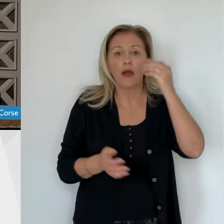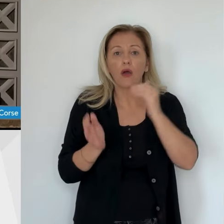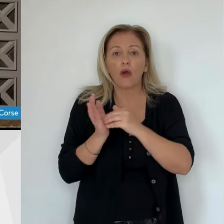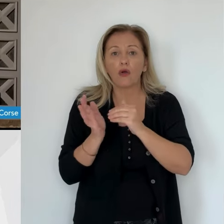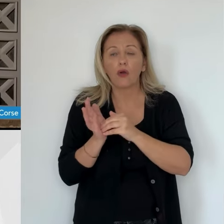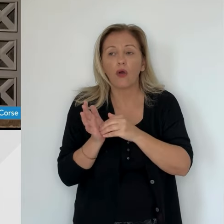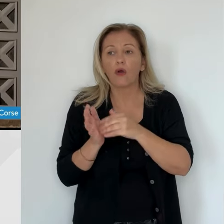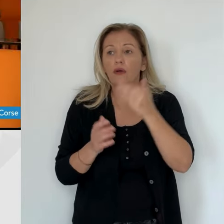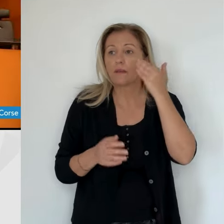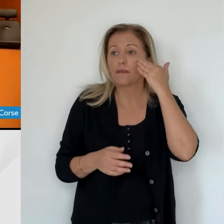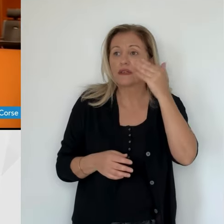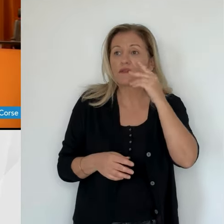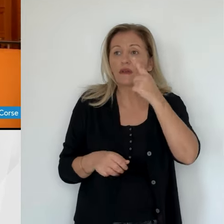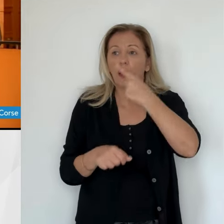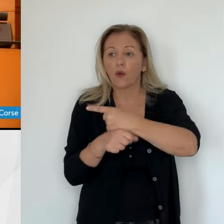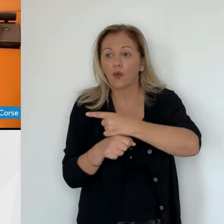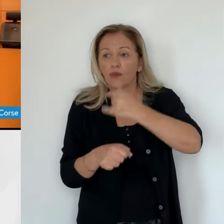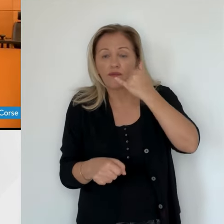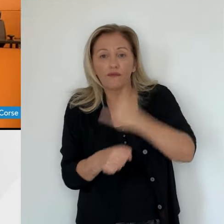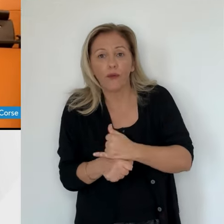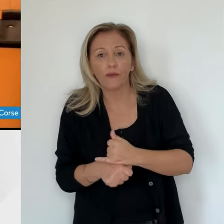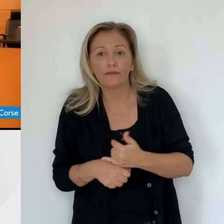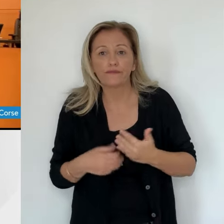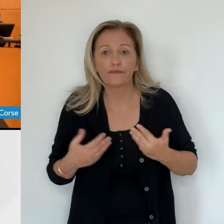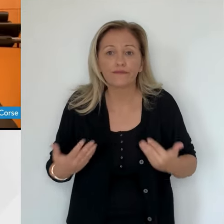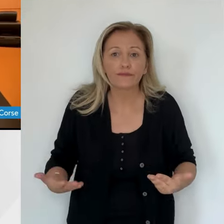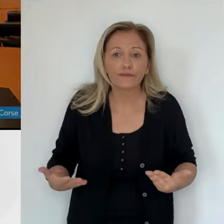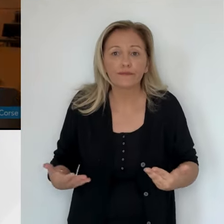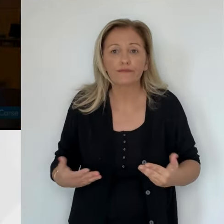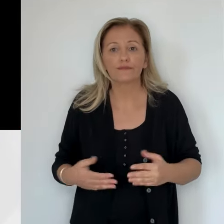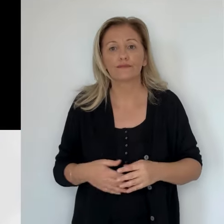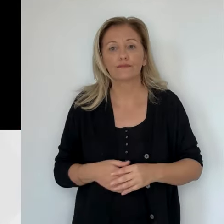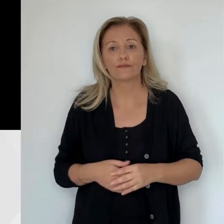savons donc pas encore si les avocats contestent les accusations qui leur sont faites.